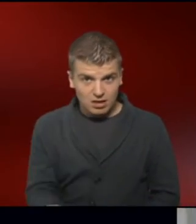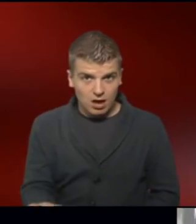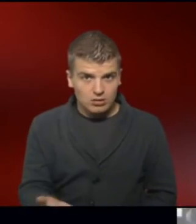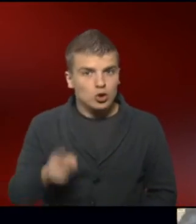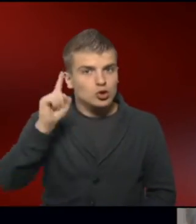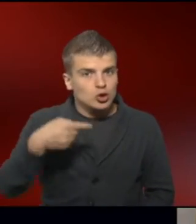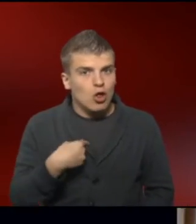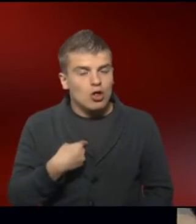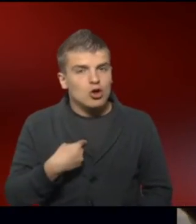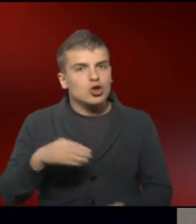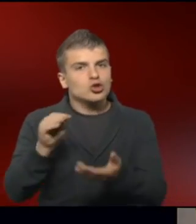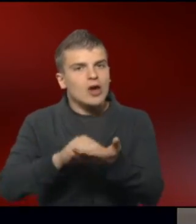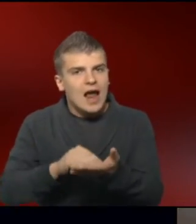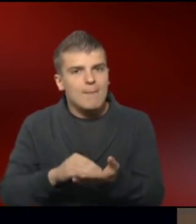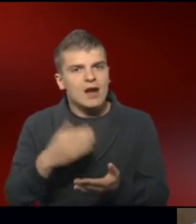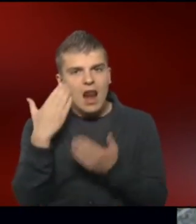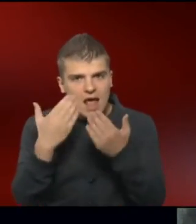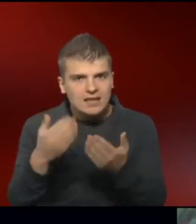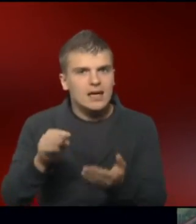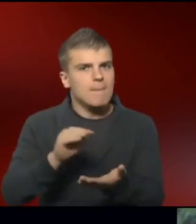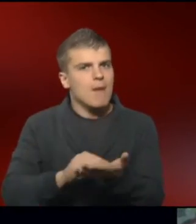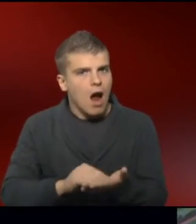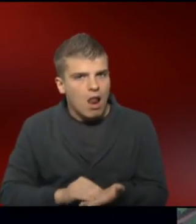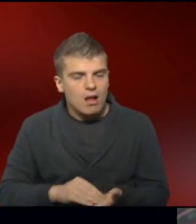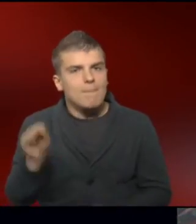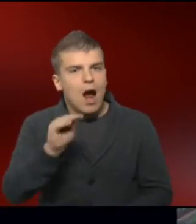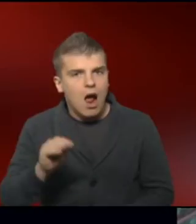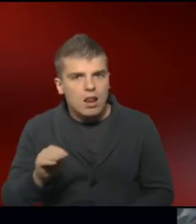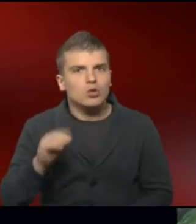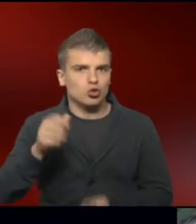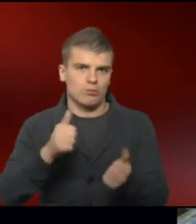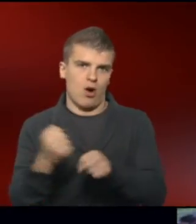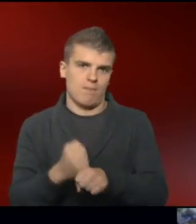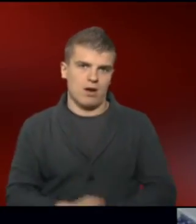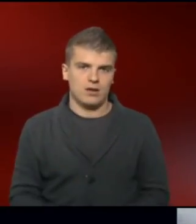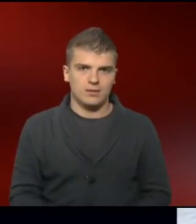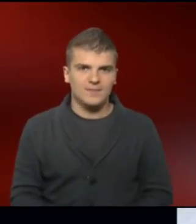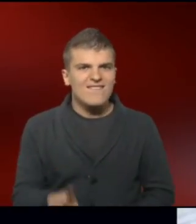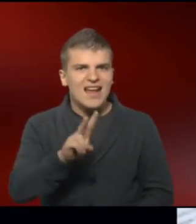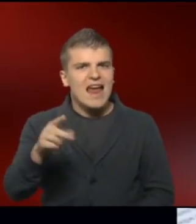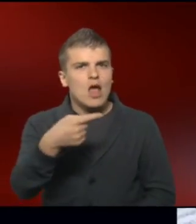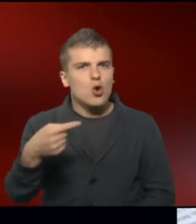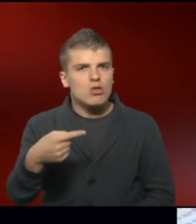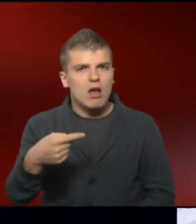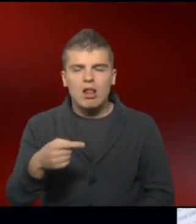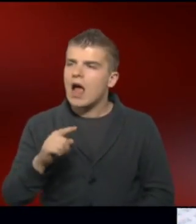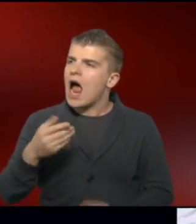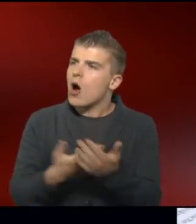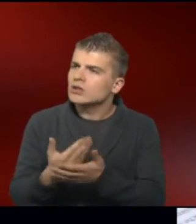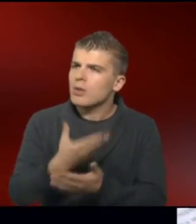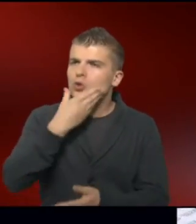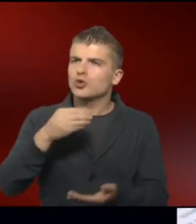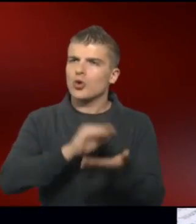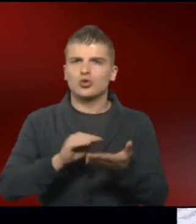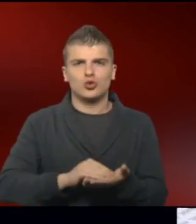Lesen, Malen, Sport machen können. Finde ich sehr praktisch. Verena Günnel, eine Ausbildung, eine schöne Schule, es soll